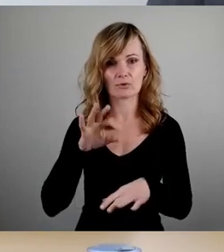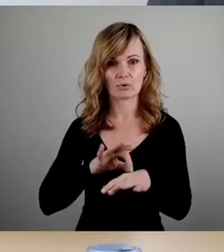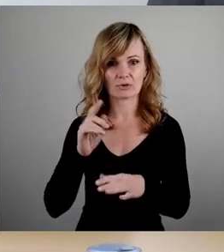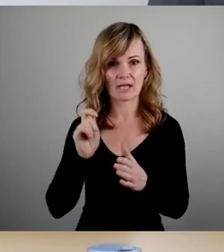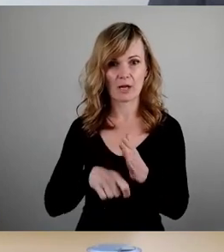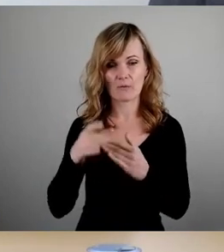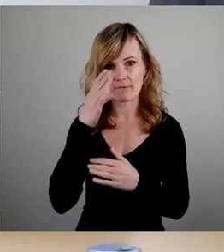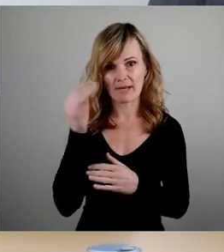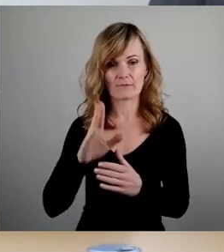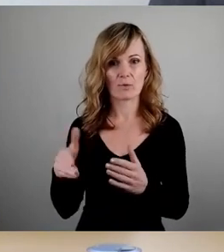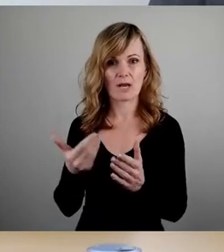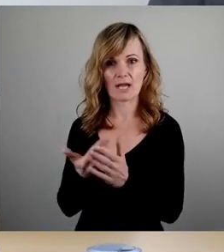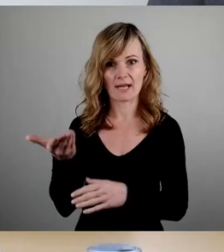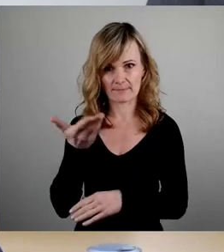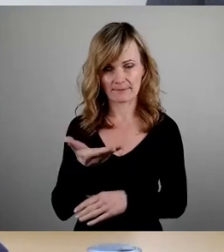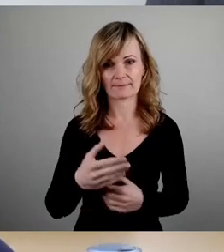Vorlage kurz einbringen.